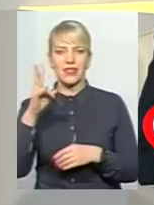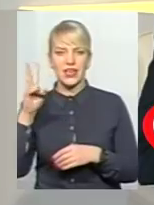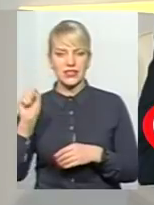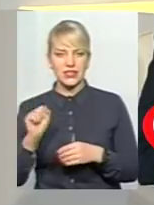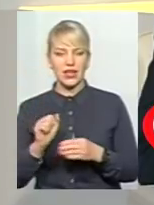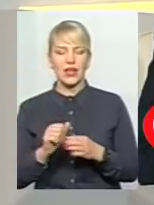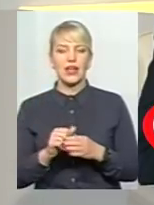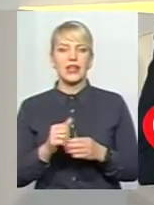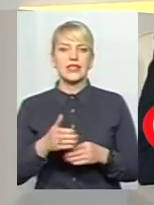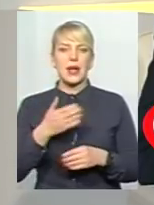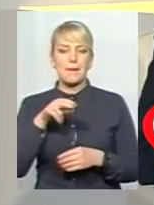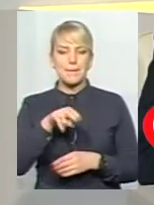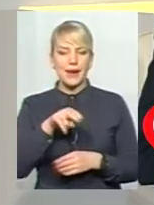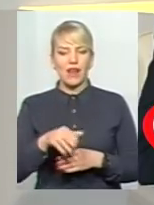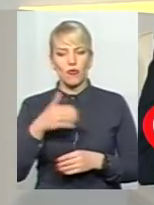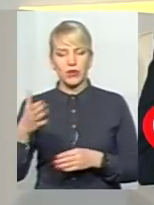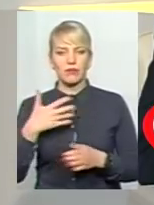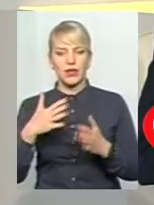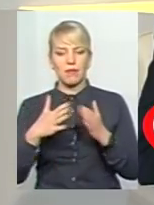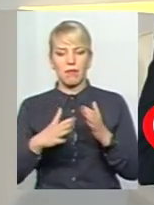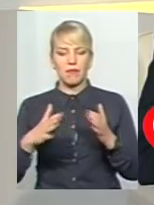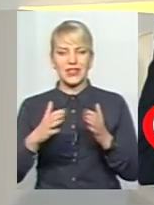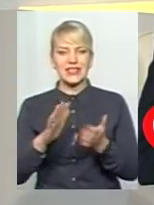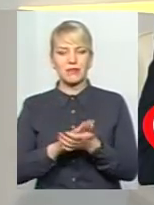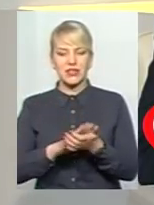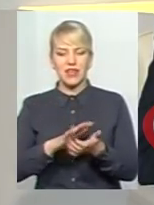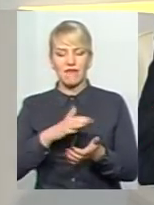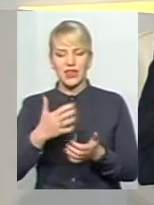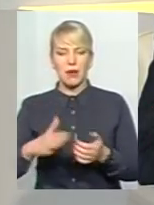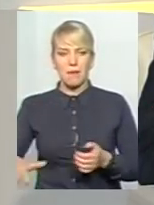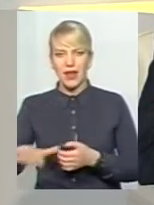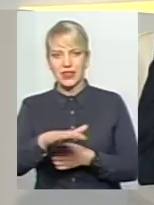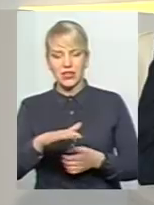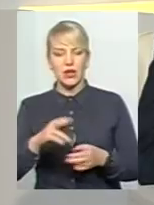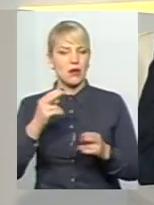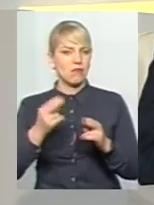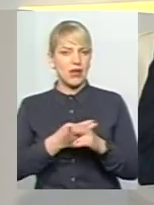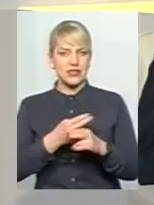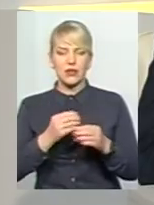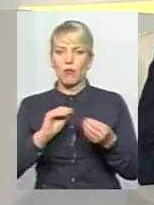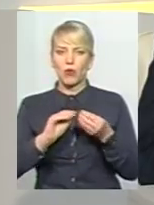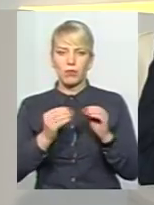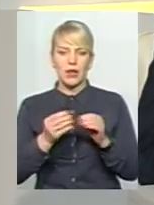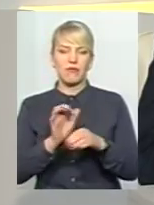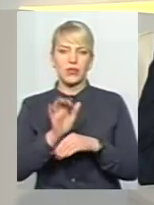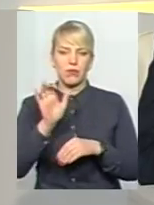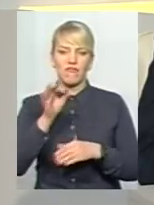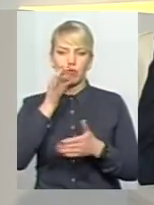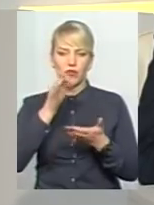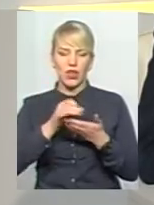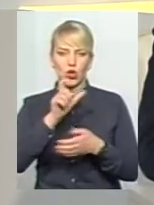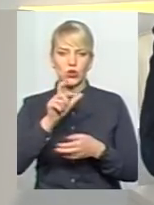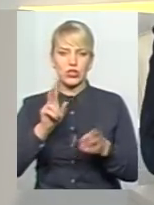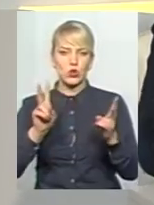правого боку ми поставили сміттєвий майданчик. Я думаю, що без проблем з понеділка відправимо туди відповідальних людей, зустрінемось з